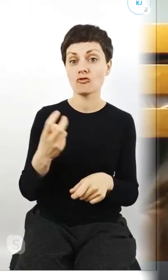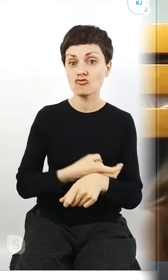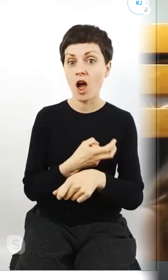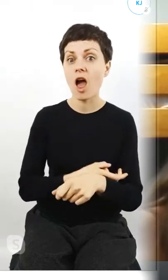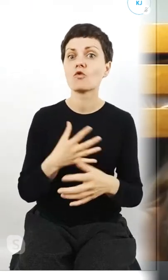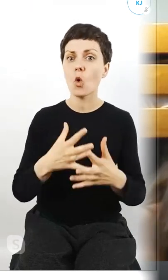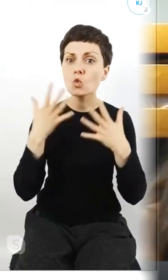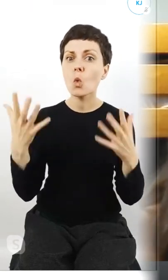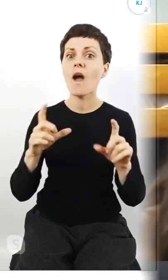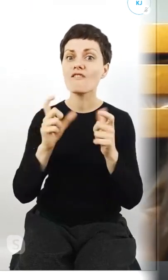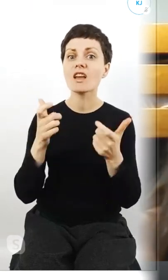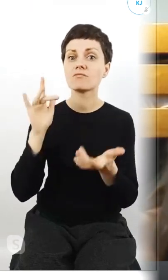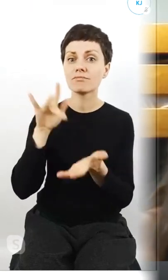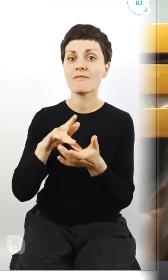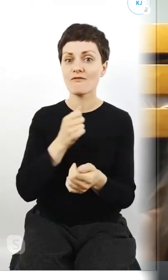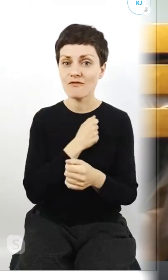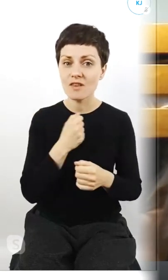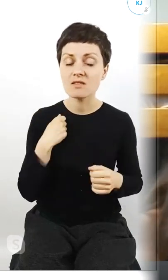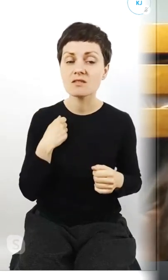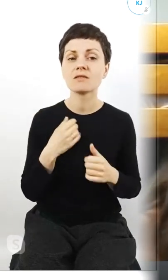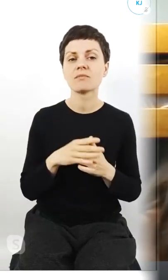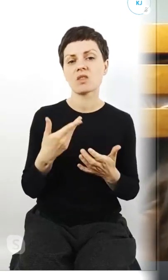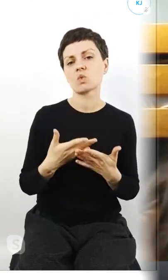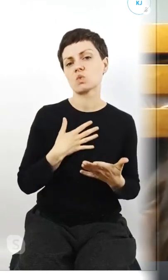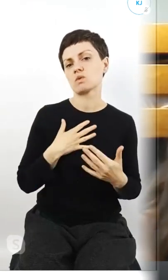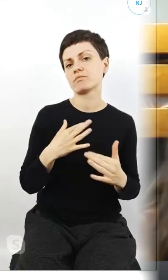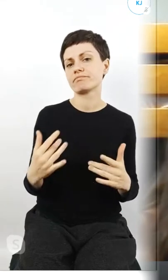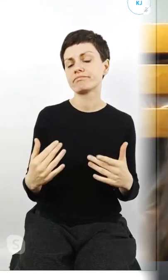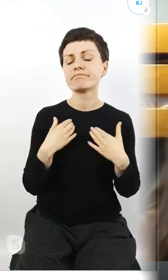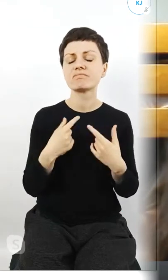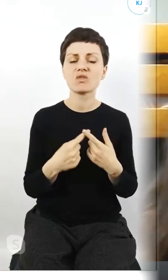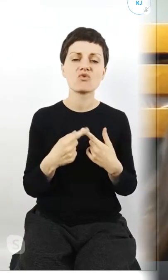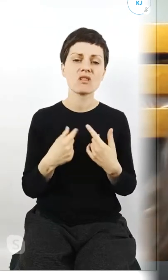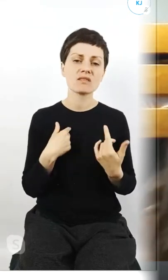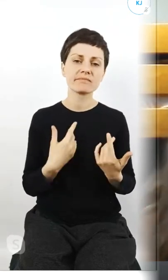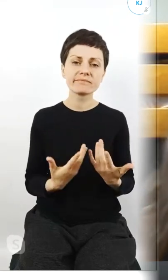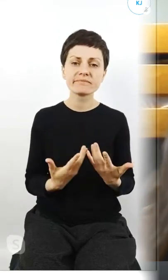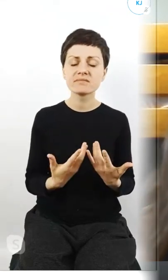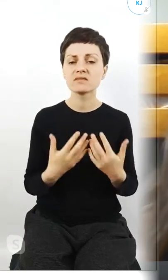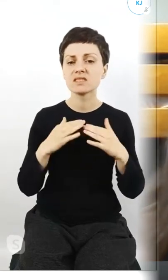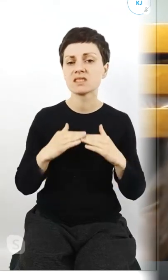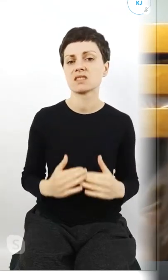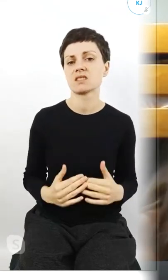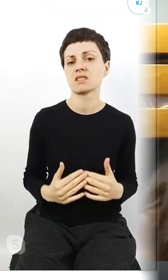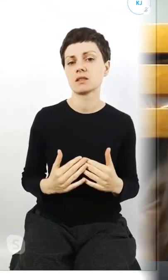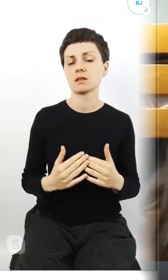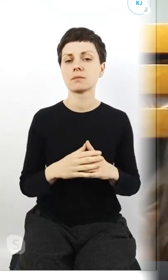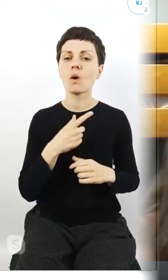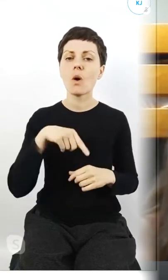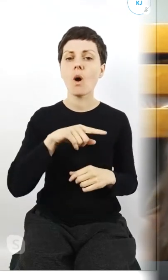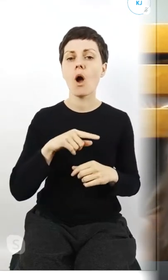Warszawie. Także odczuliśmy to jako środowisko aktywistyczne proekologiczne.